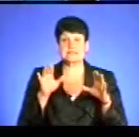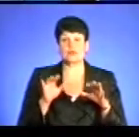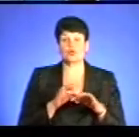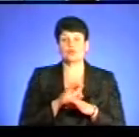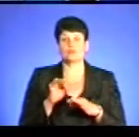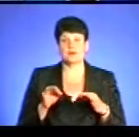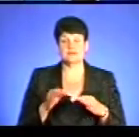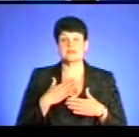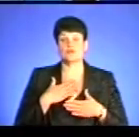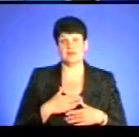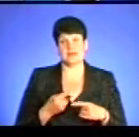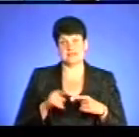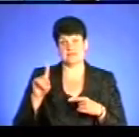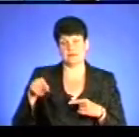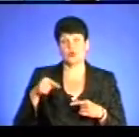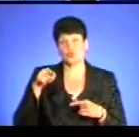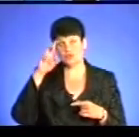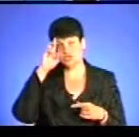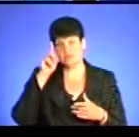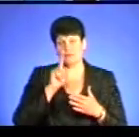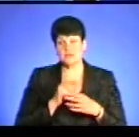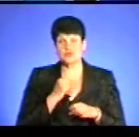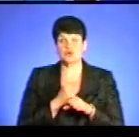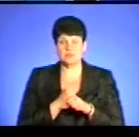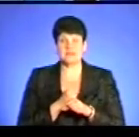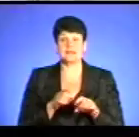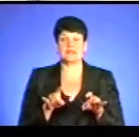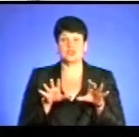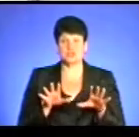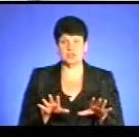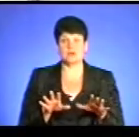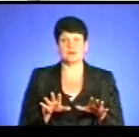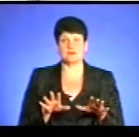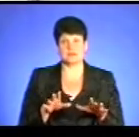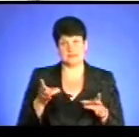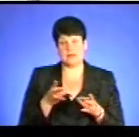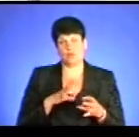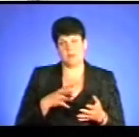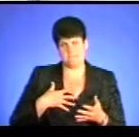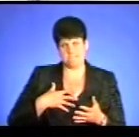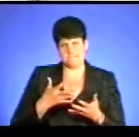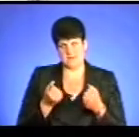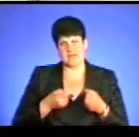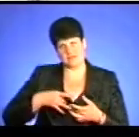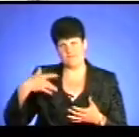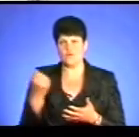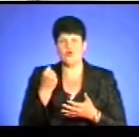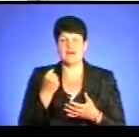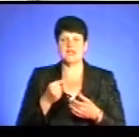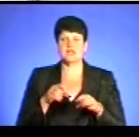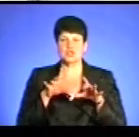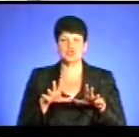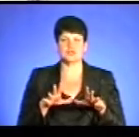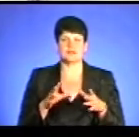Тобто держава має зробити таке рішення, щоб ви не шукали артистів. корпус прийняти таке вольове рішення і десь трошки відхреститися від